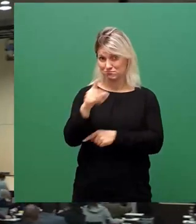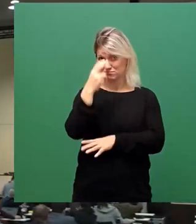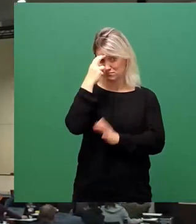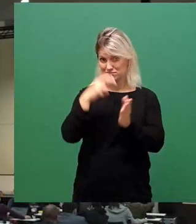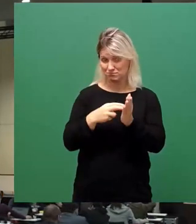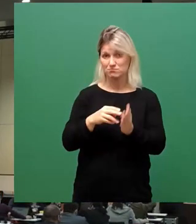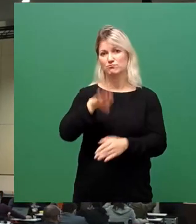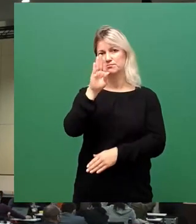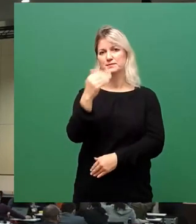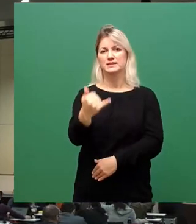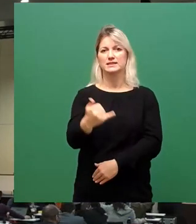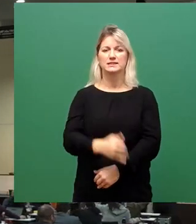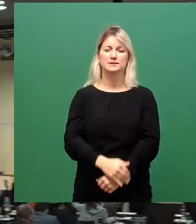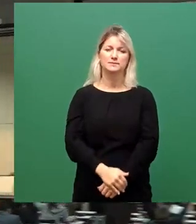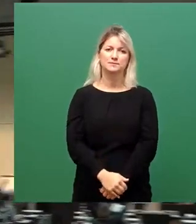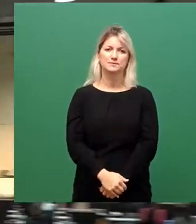um das Stimmzeichen.